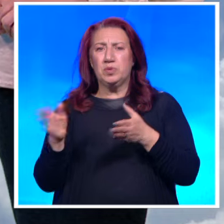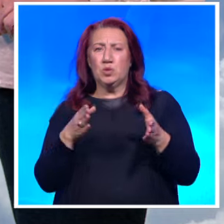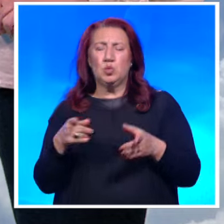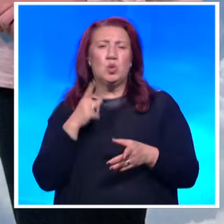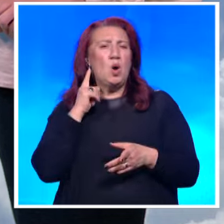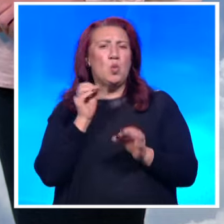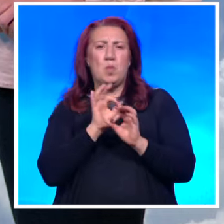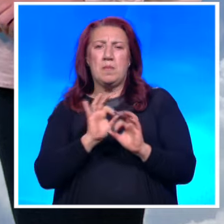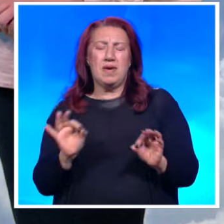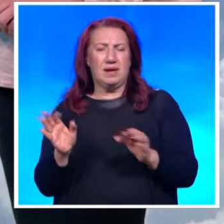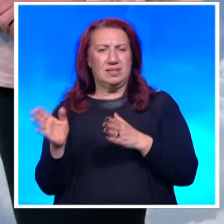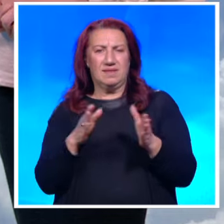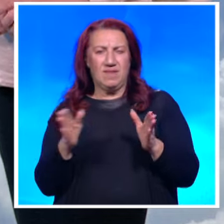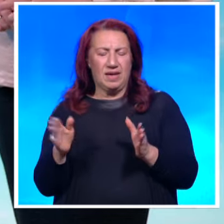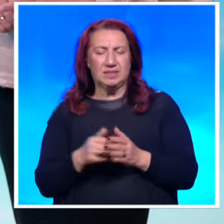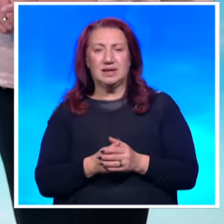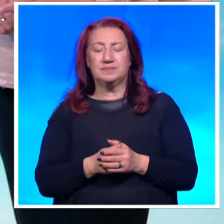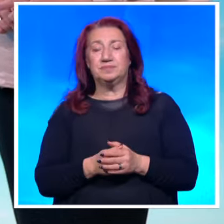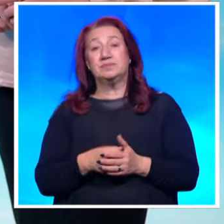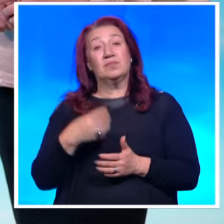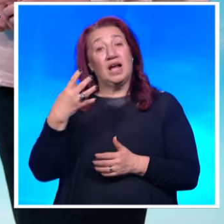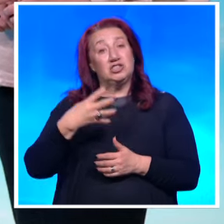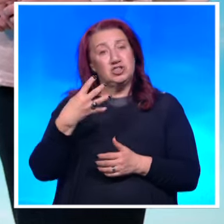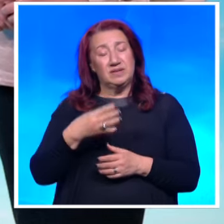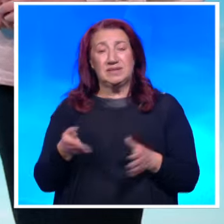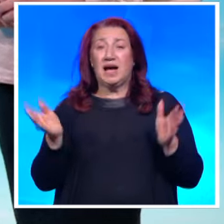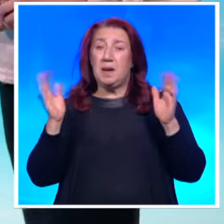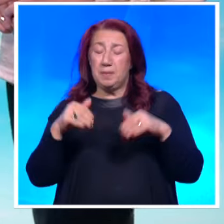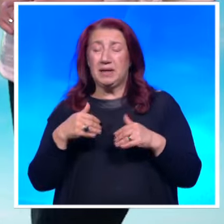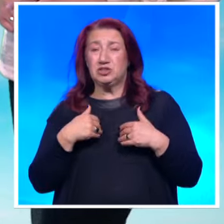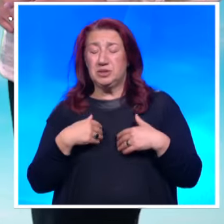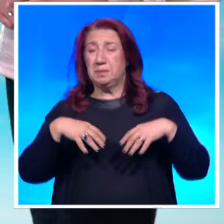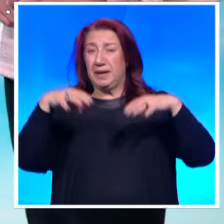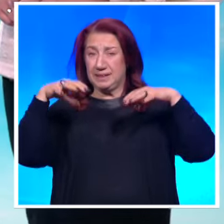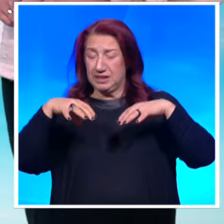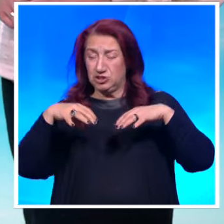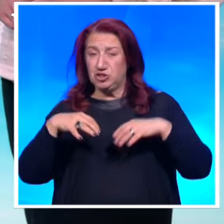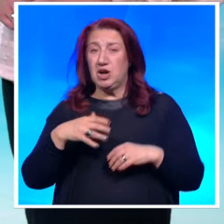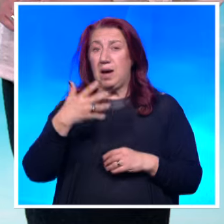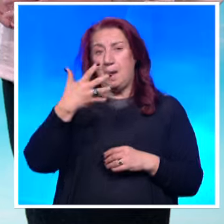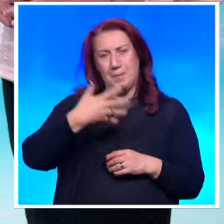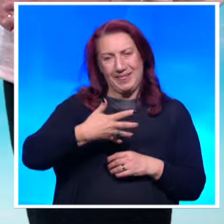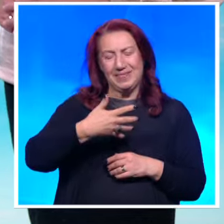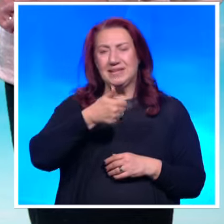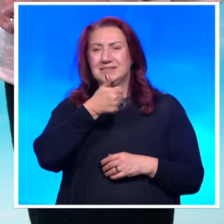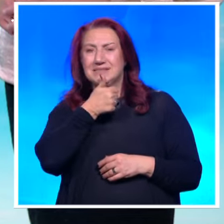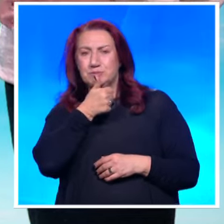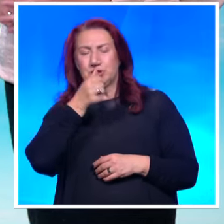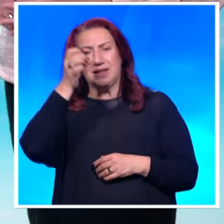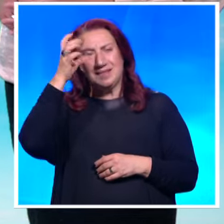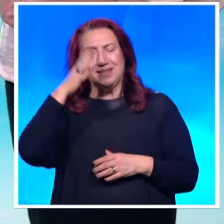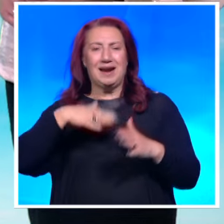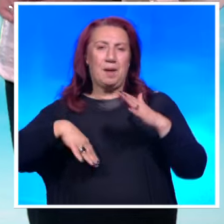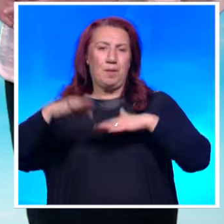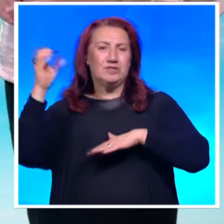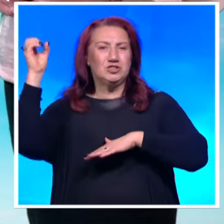от запад-юго-запад. И в четвъртък ще има интензивни явления. В петък и през почивните дни обаче слънчевите часове ще се